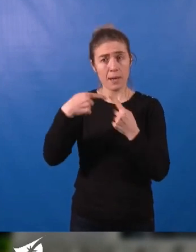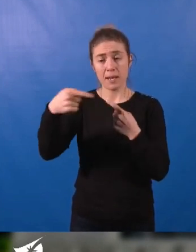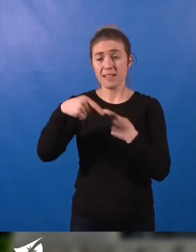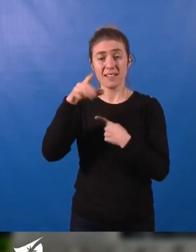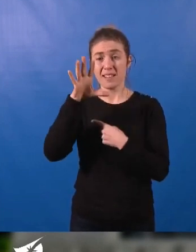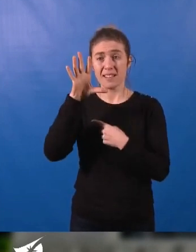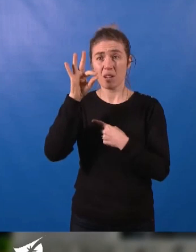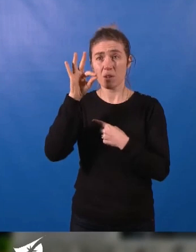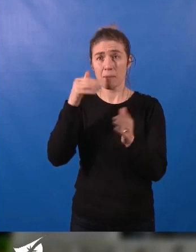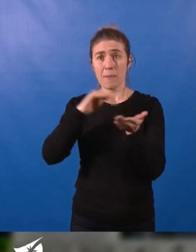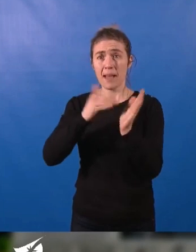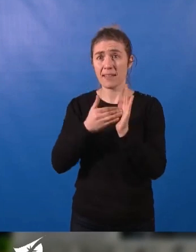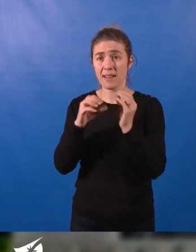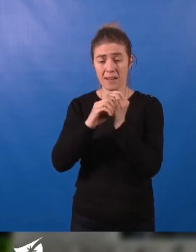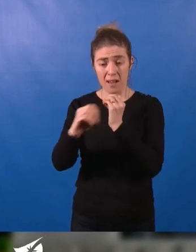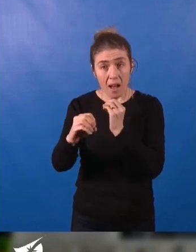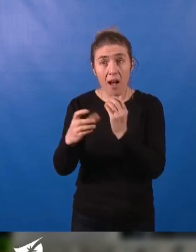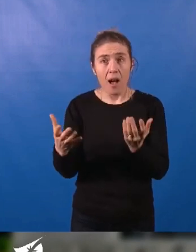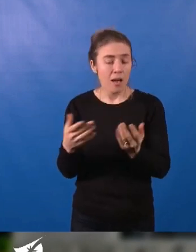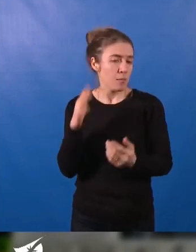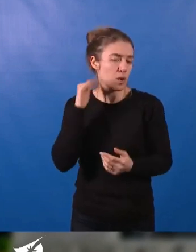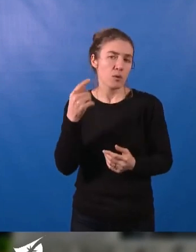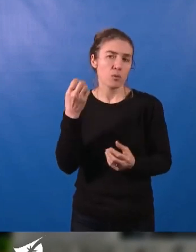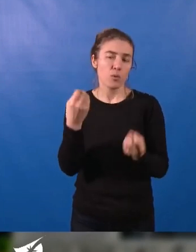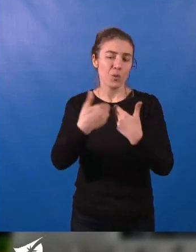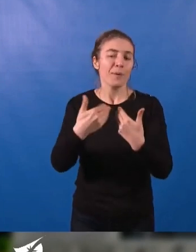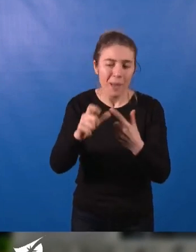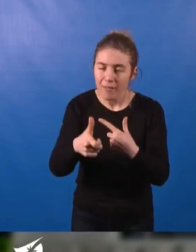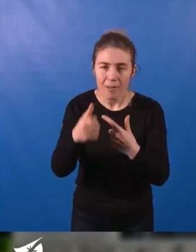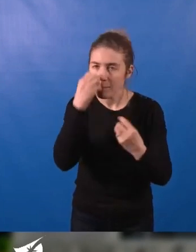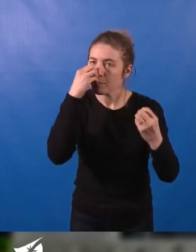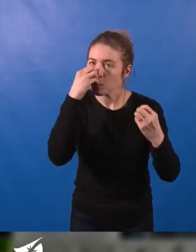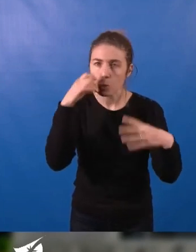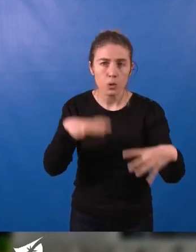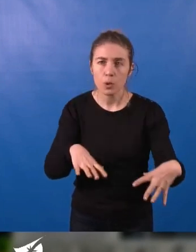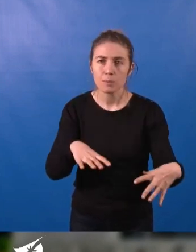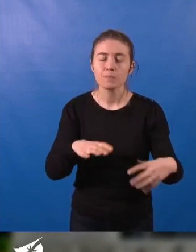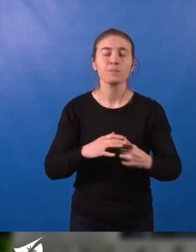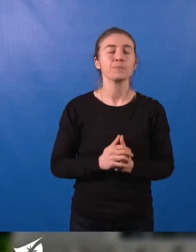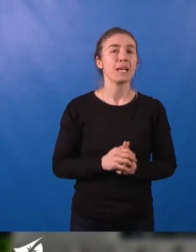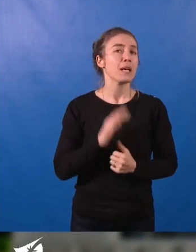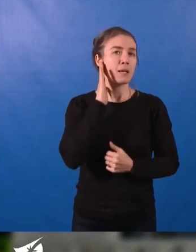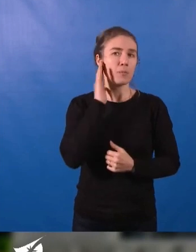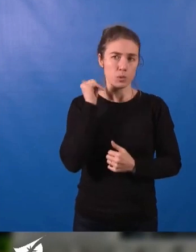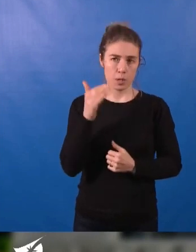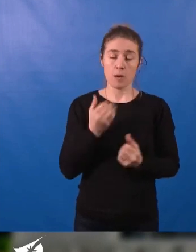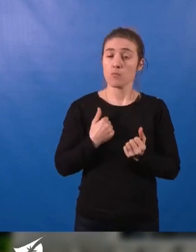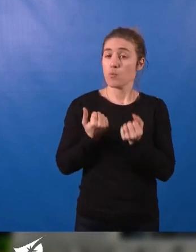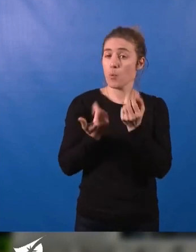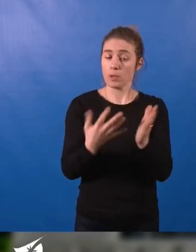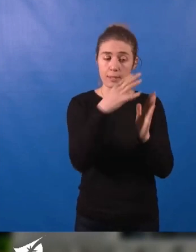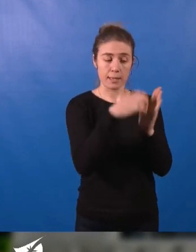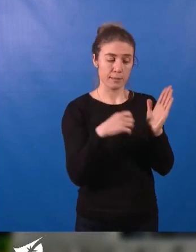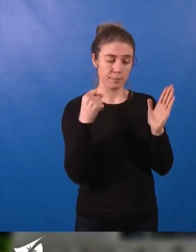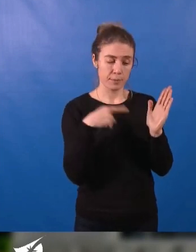ce qui entraînait bien souvent l'abandon de cette même démarche. Il vous est donc proposé par cette délibération